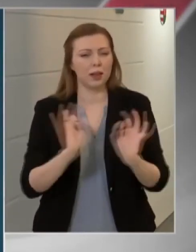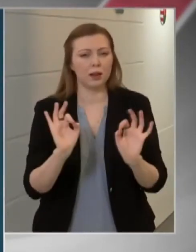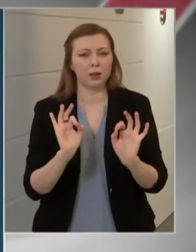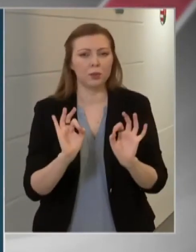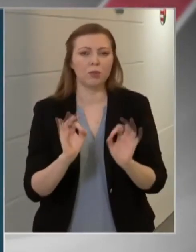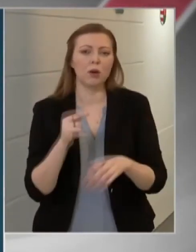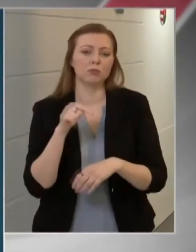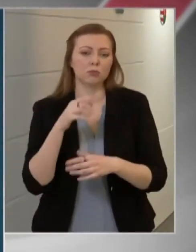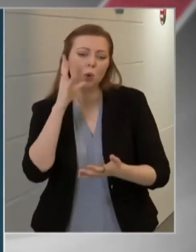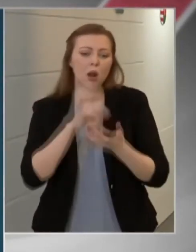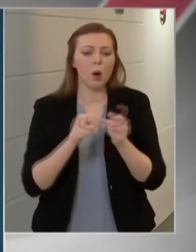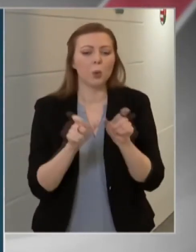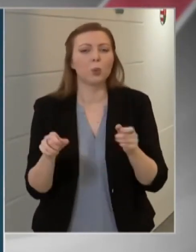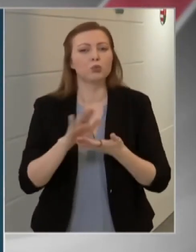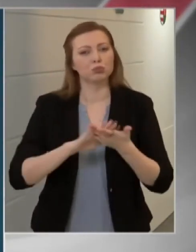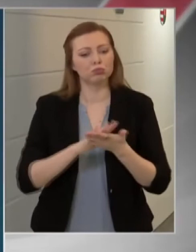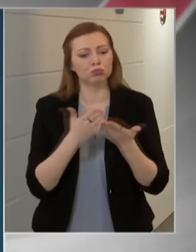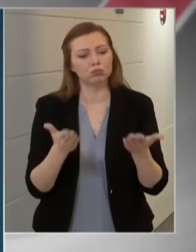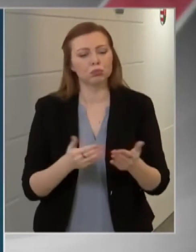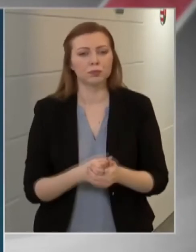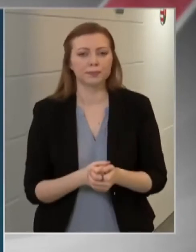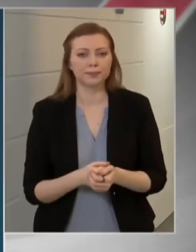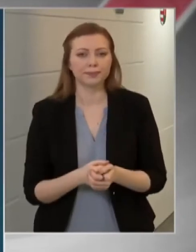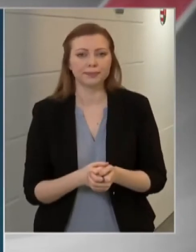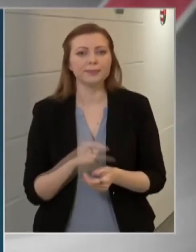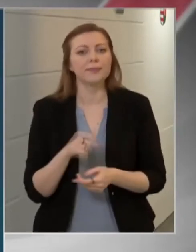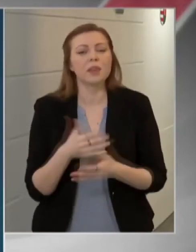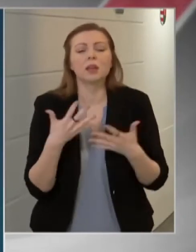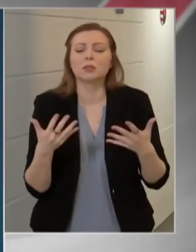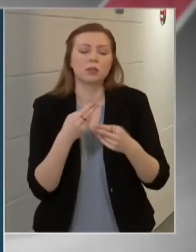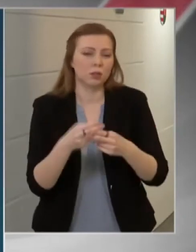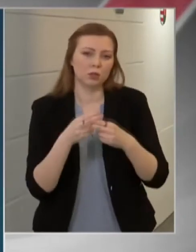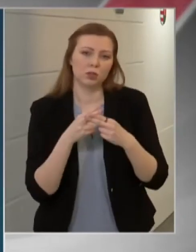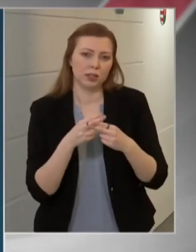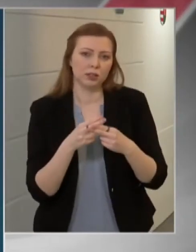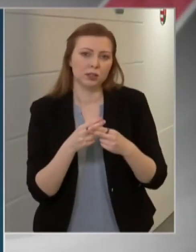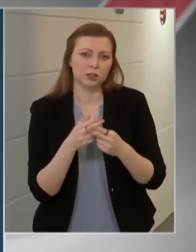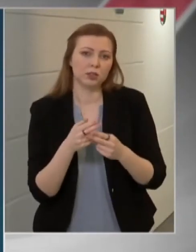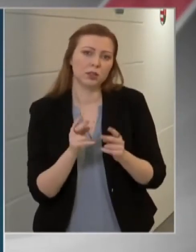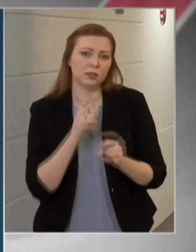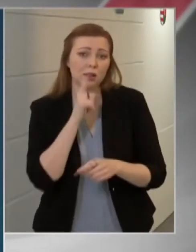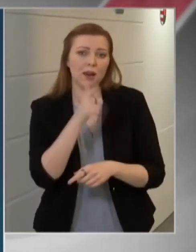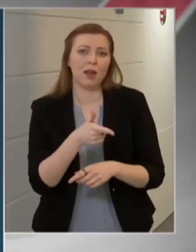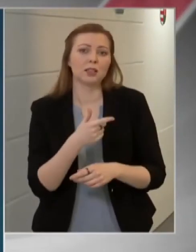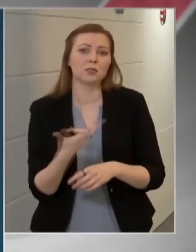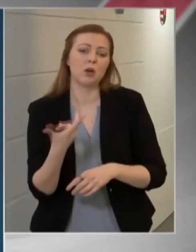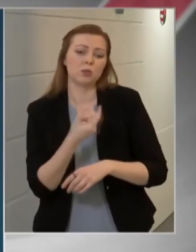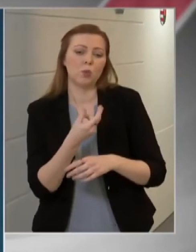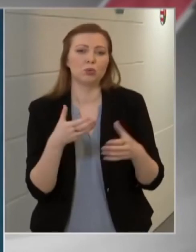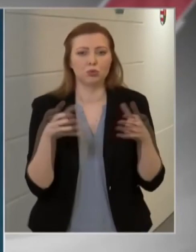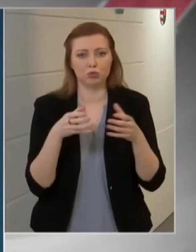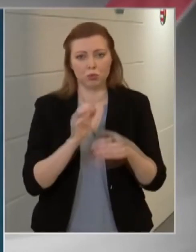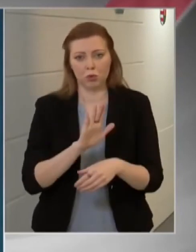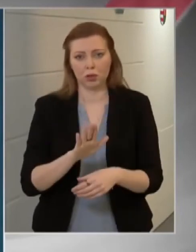oltása. Eddig három szállítmány Pfizer vakcina érkezett, amely összesen 79 ezer egészségügyi